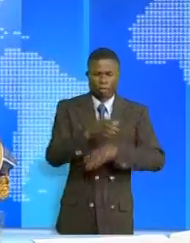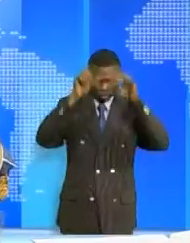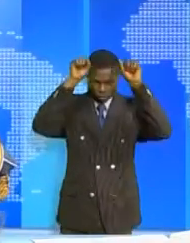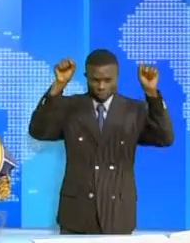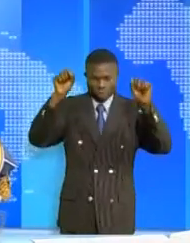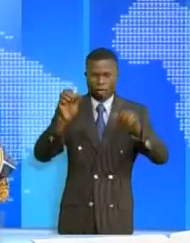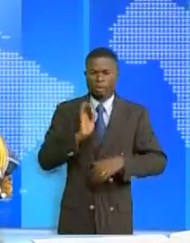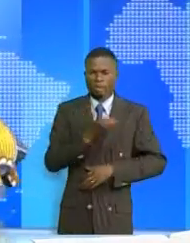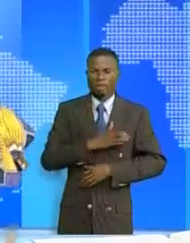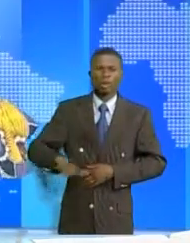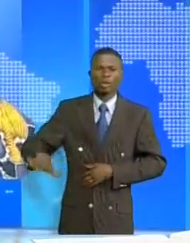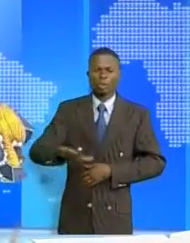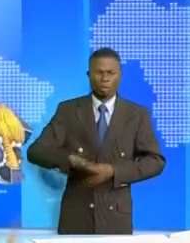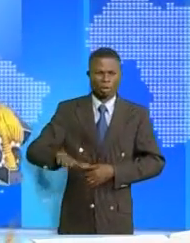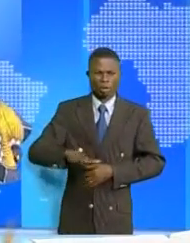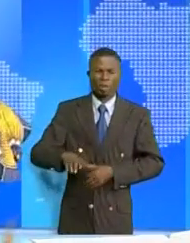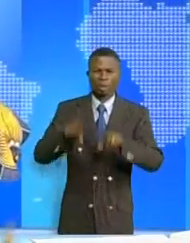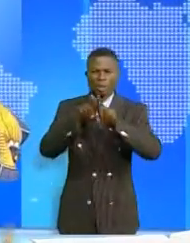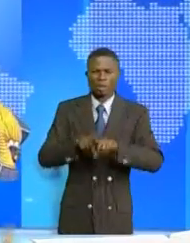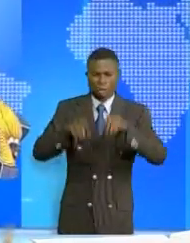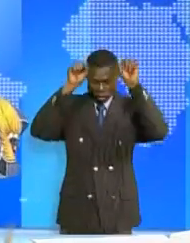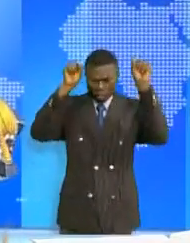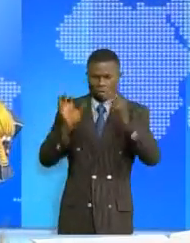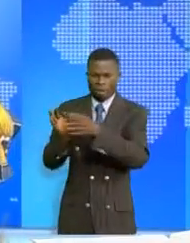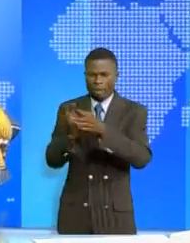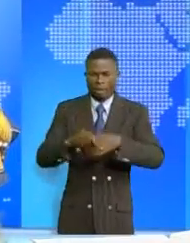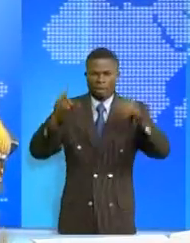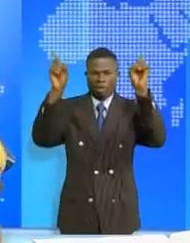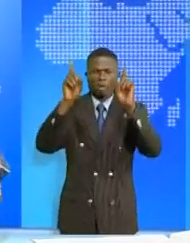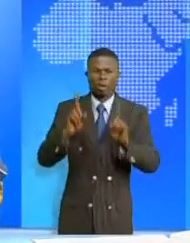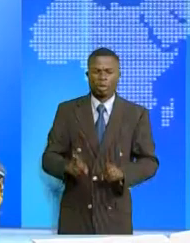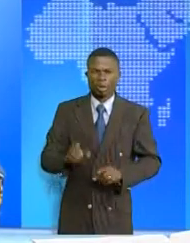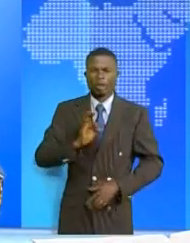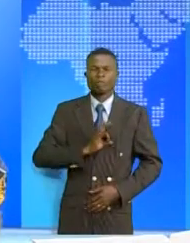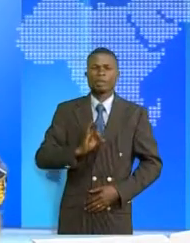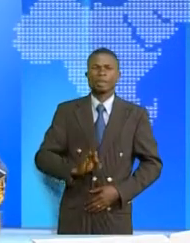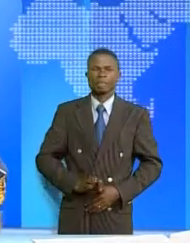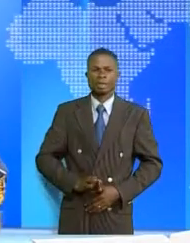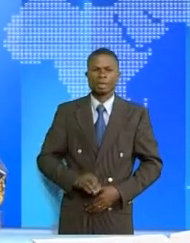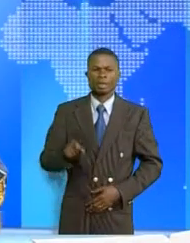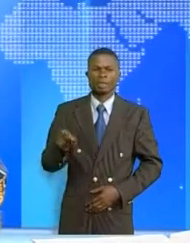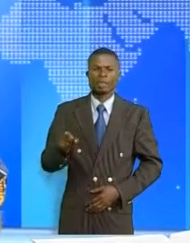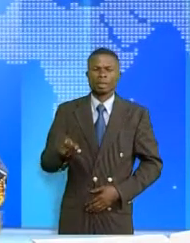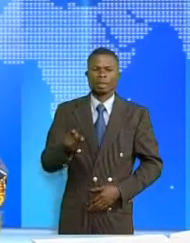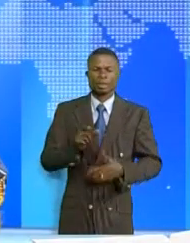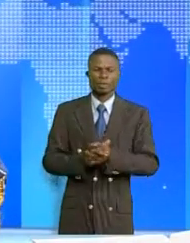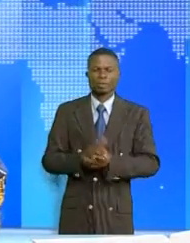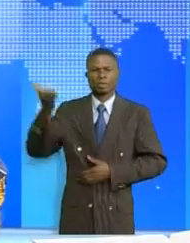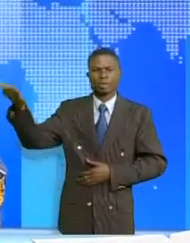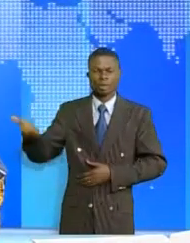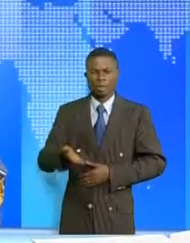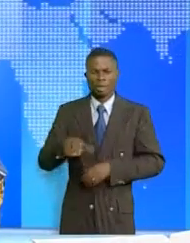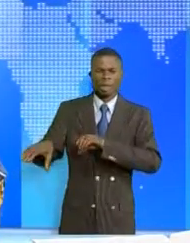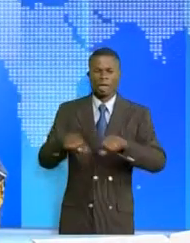de la République démocratique du Congo et président en exercice de l'Union africaine, Félix Antoine Tchisekedi-Tcholombo a été invité à la